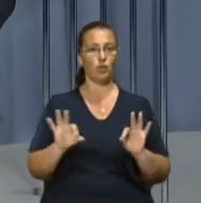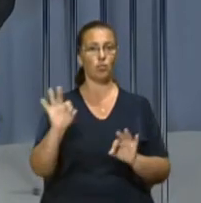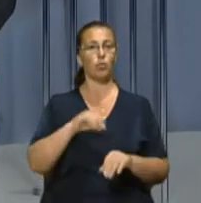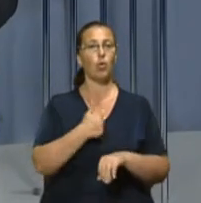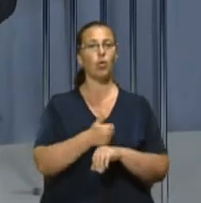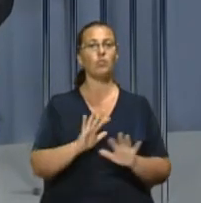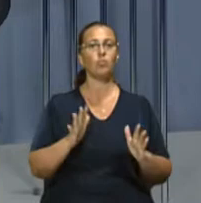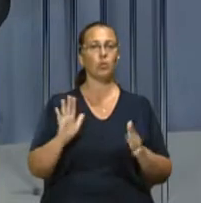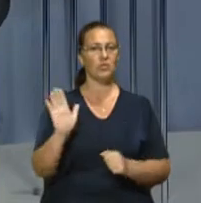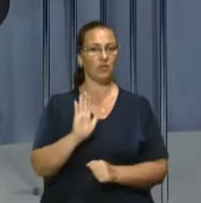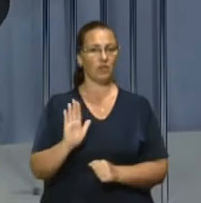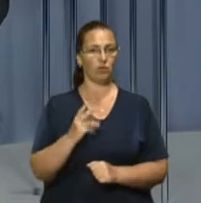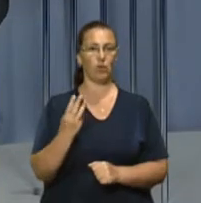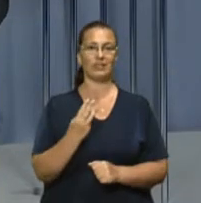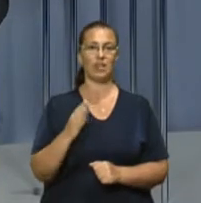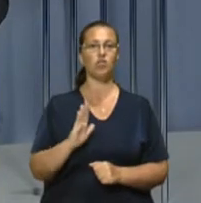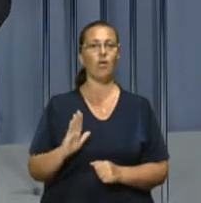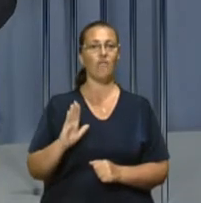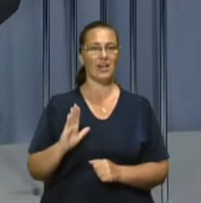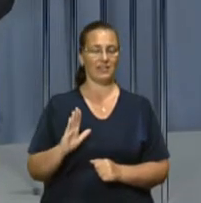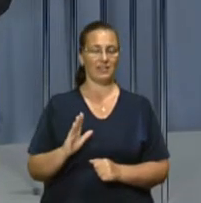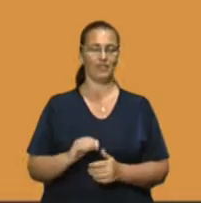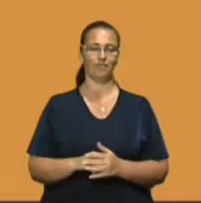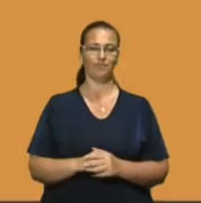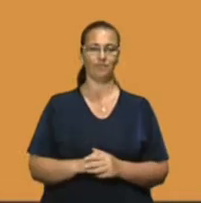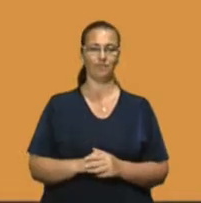про головні події вівторка, 3 вересня, зокрема про таке.